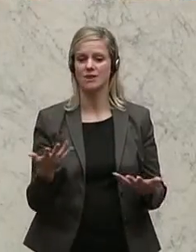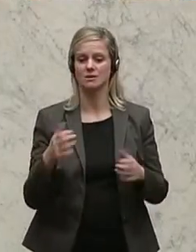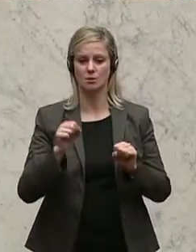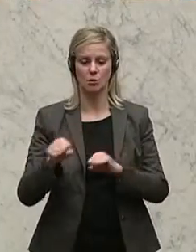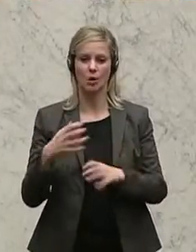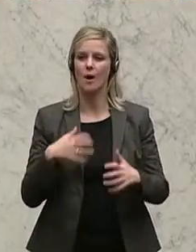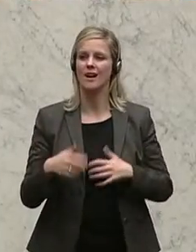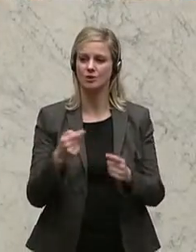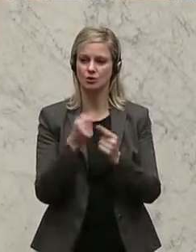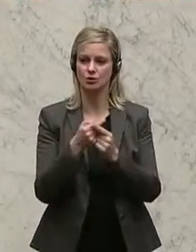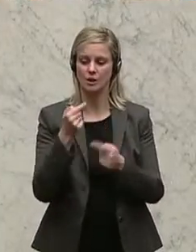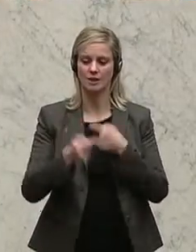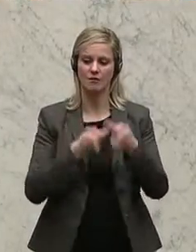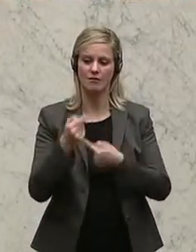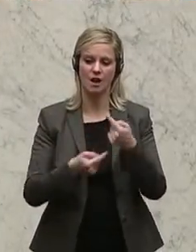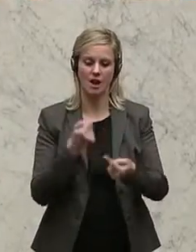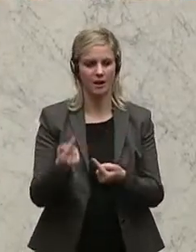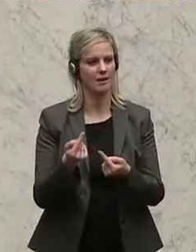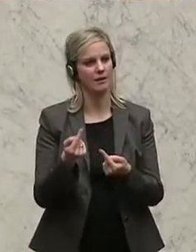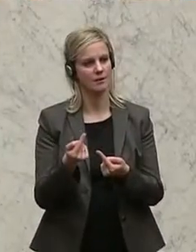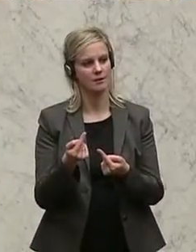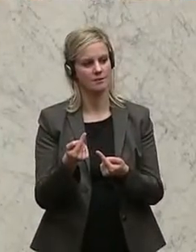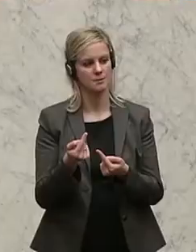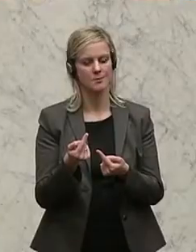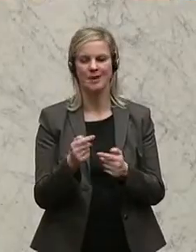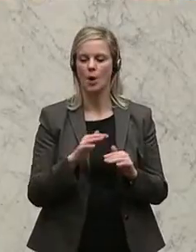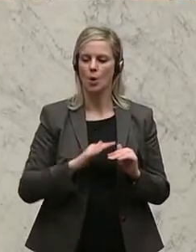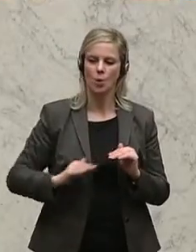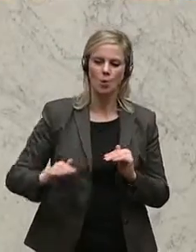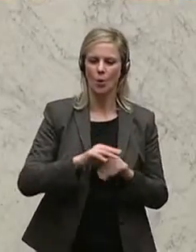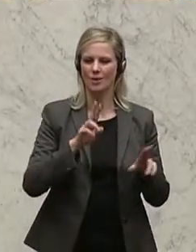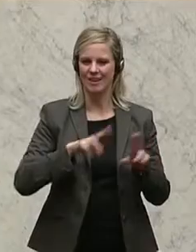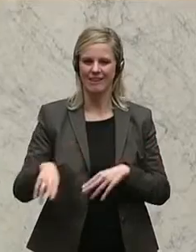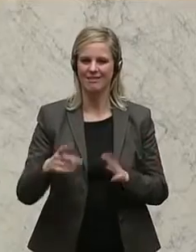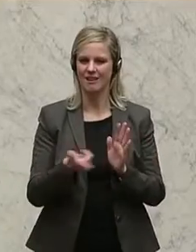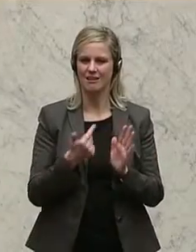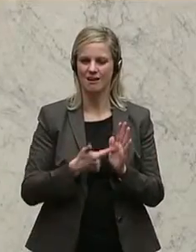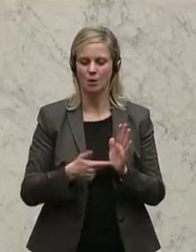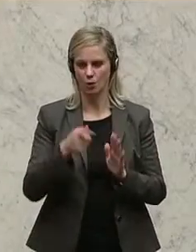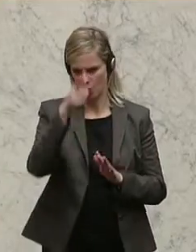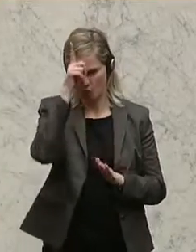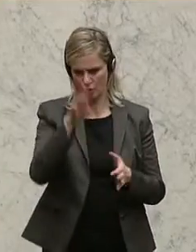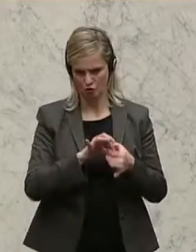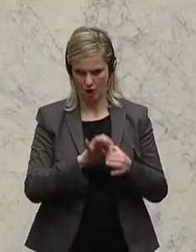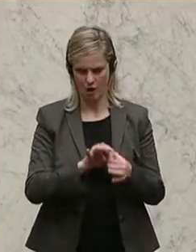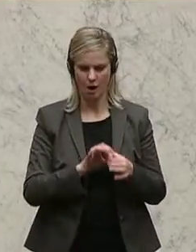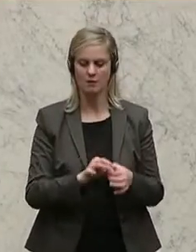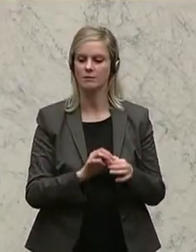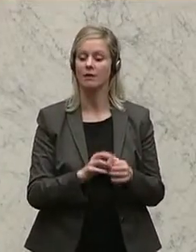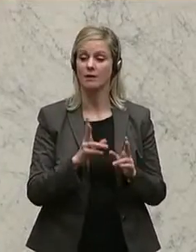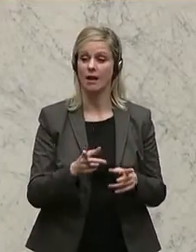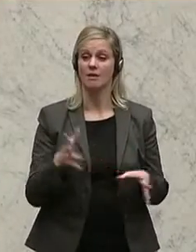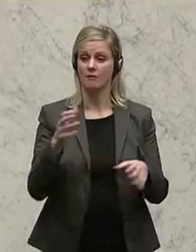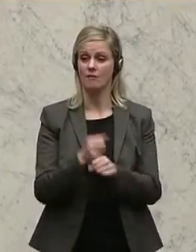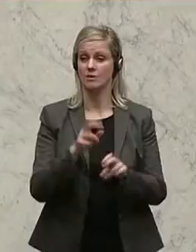Organstreitverfahren über Fragen des Grundrechtekatalogs, des deutschen Grundrechtes, an den